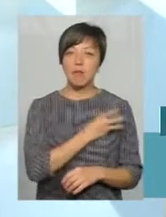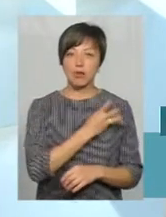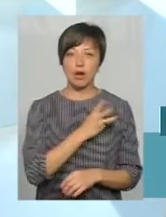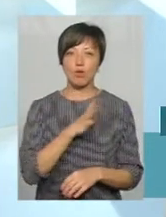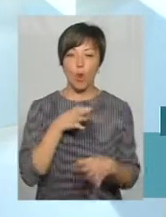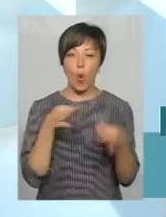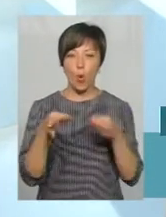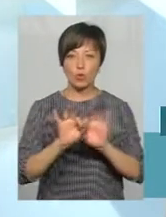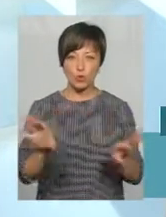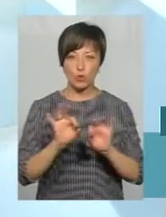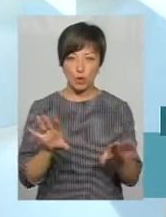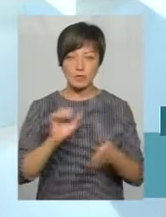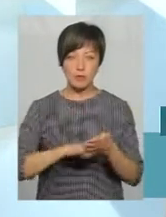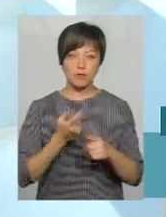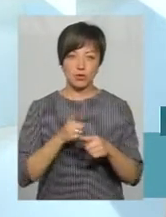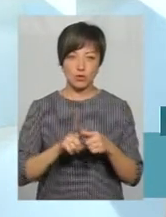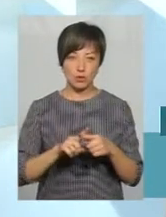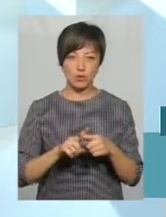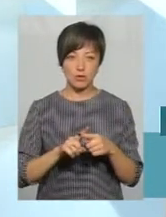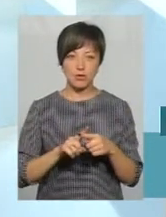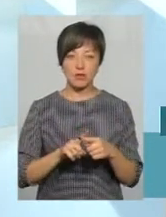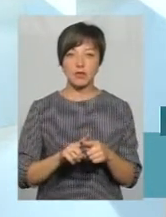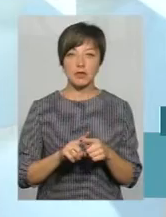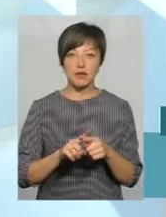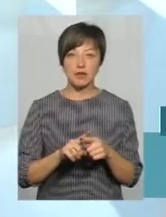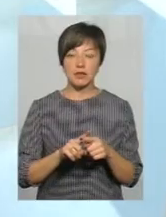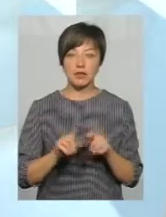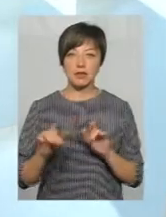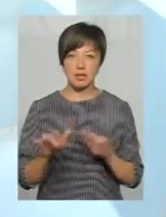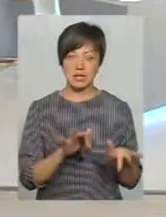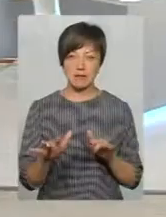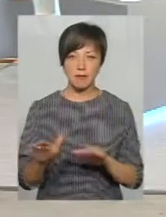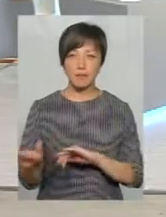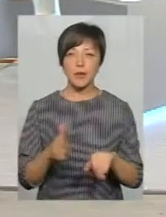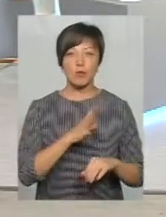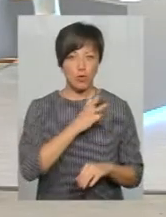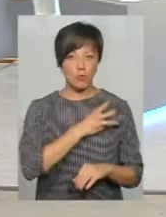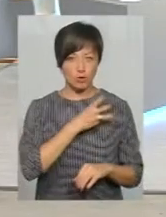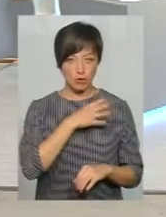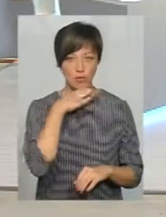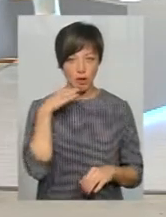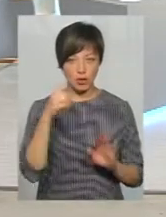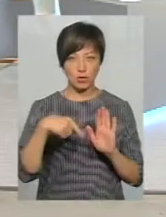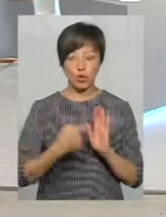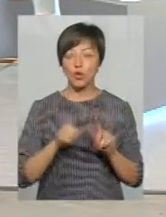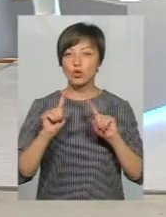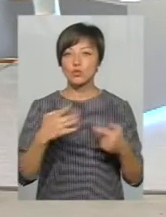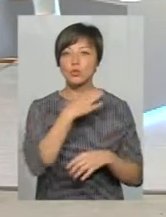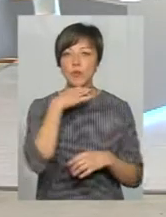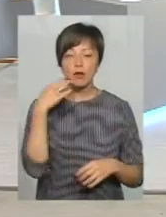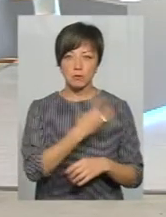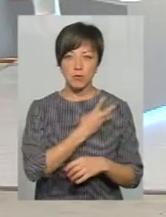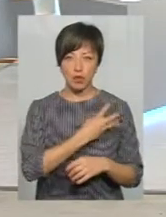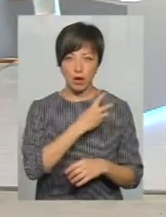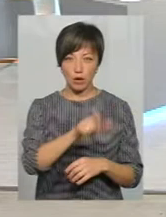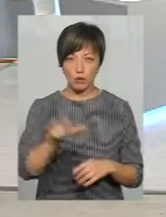були консультовані з приводу цього дійства. Було бажаючих багато? Дуже було багато бажаючих,